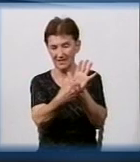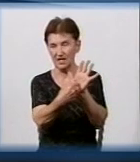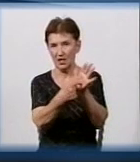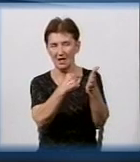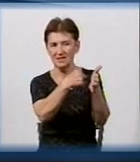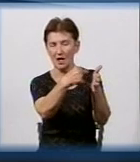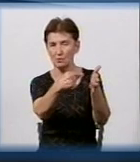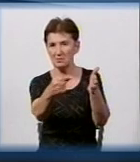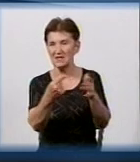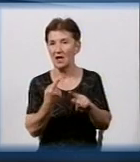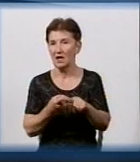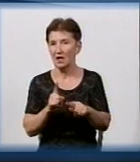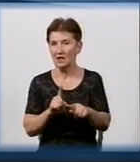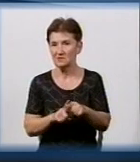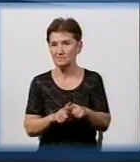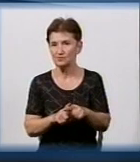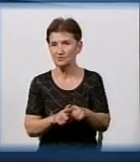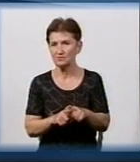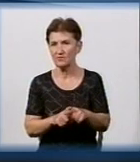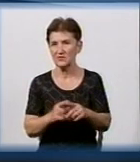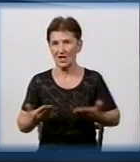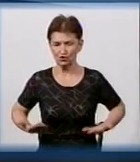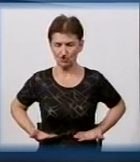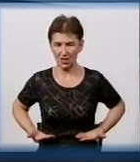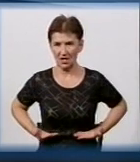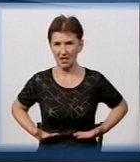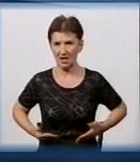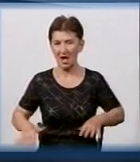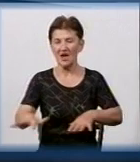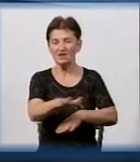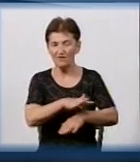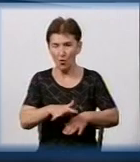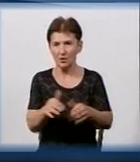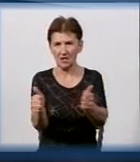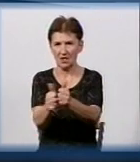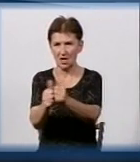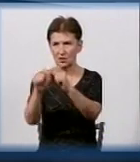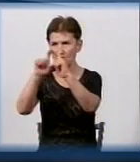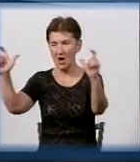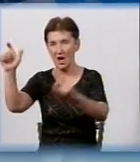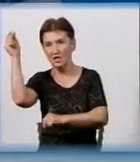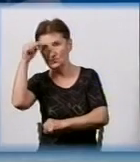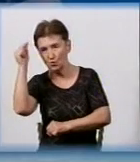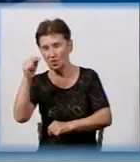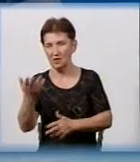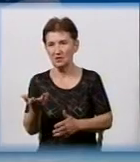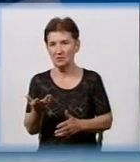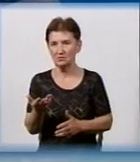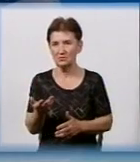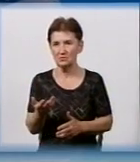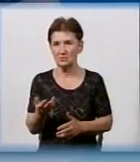жилі двори, це учебні заведення, школи, то есть